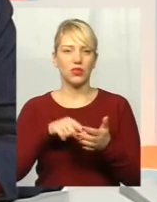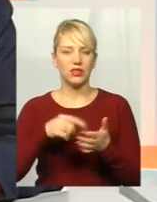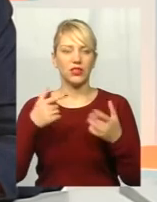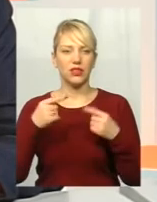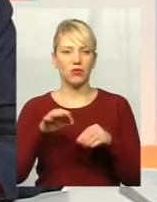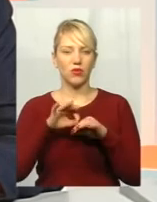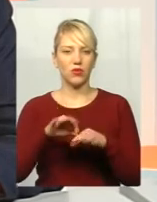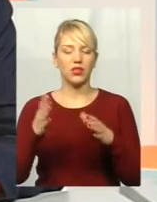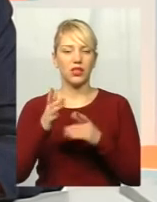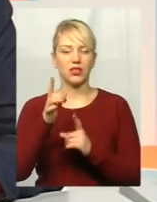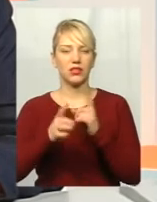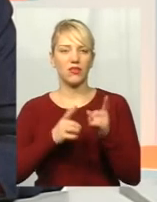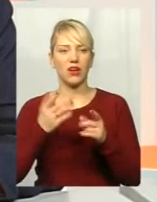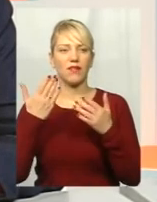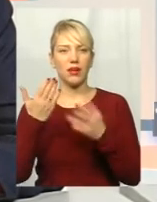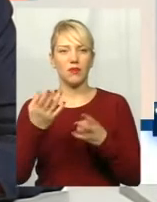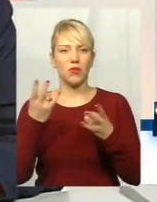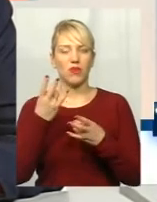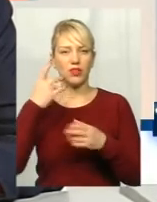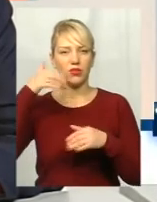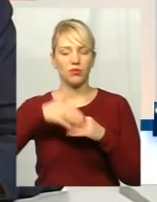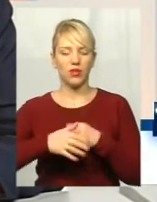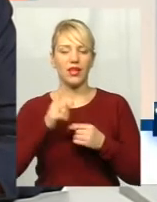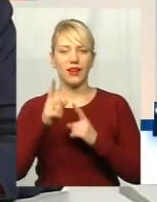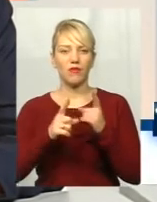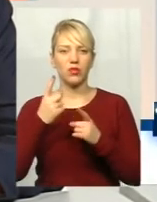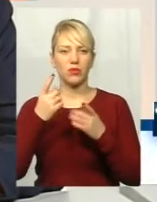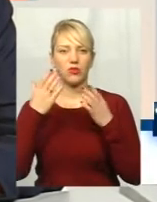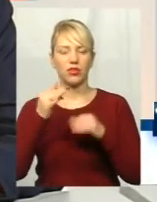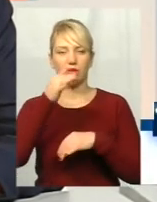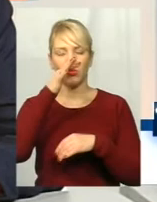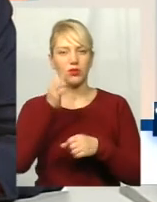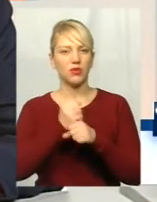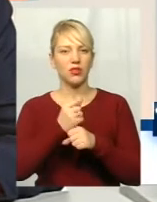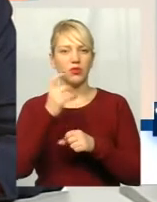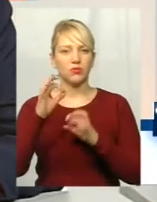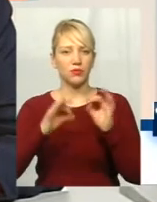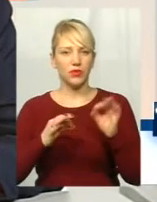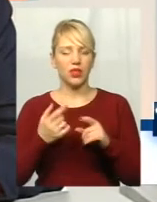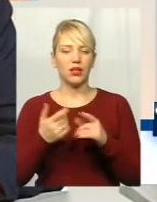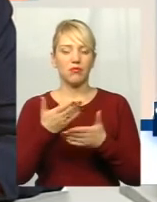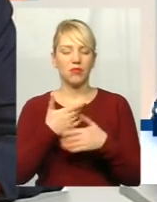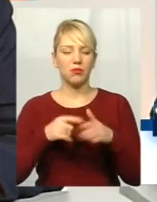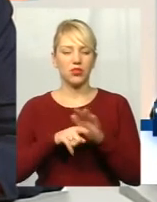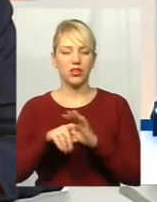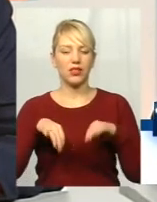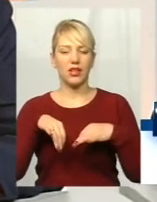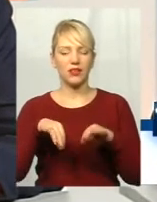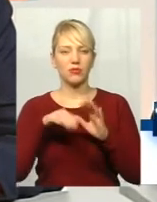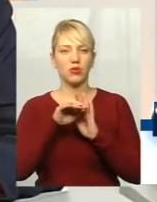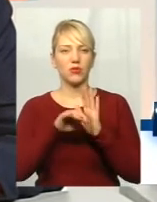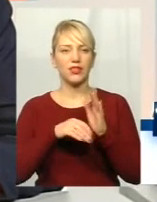реформи. Тому ми маємо розуміти, що реформа з першого дня не працює. Якщо ми заспустили нову транспортну мережу, це є в